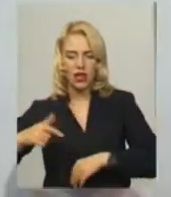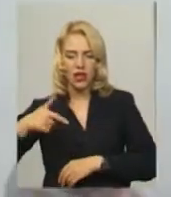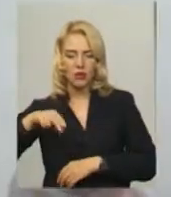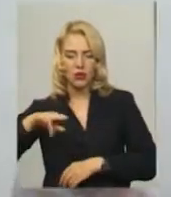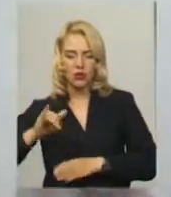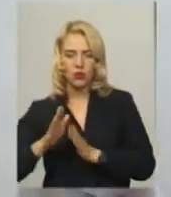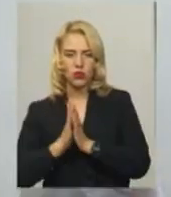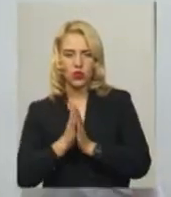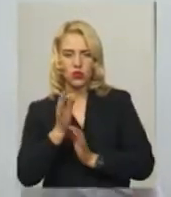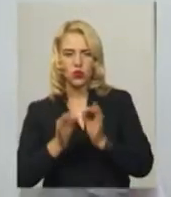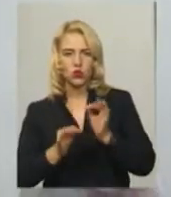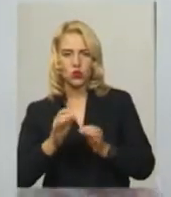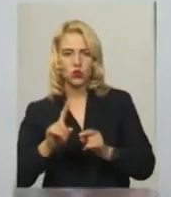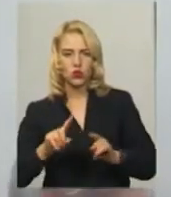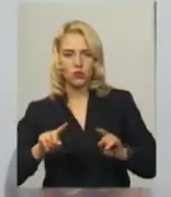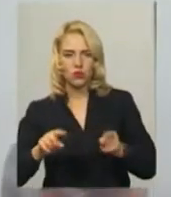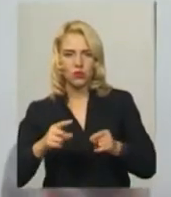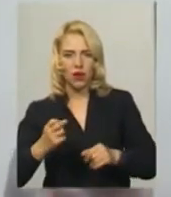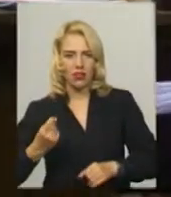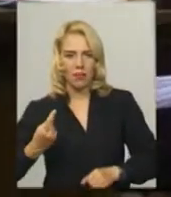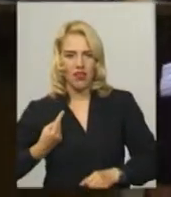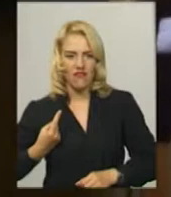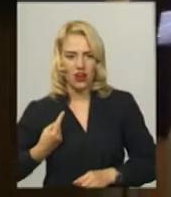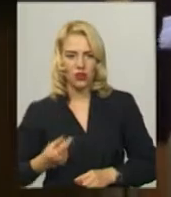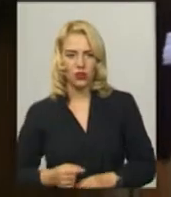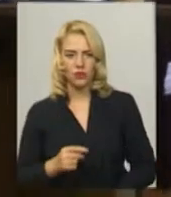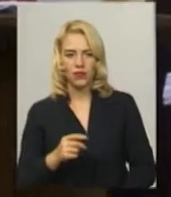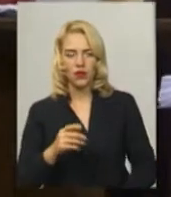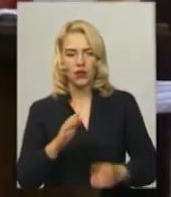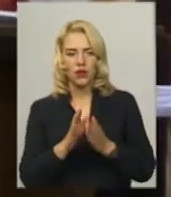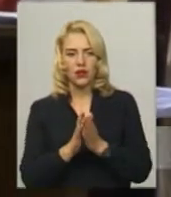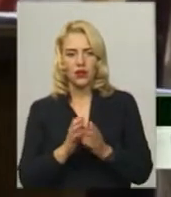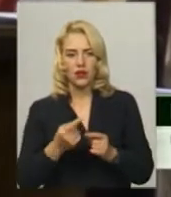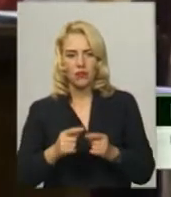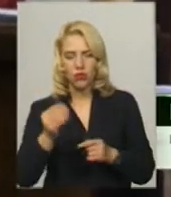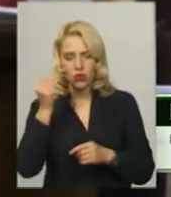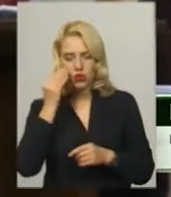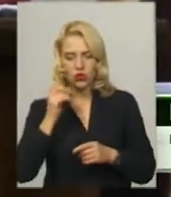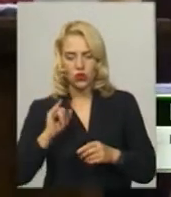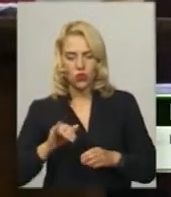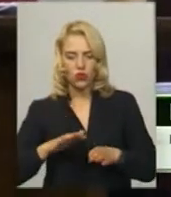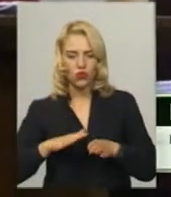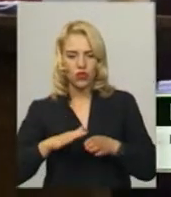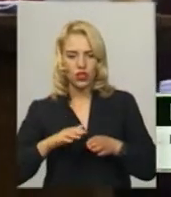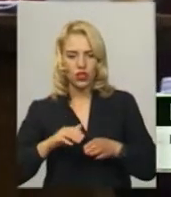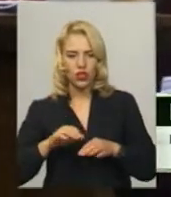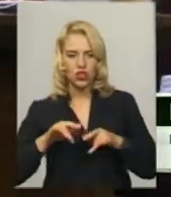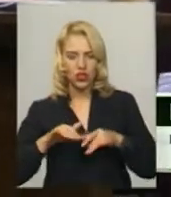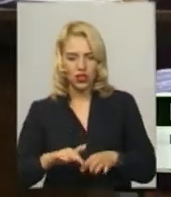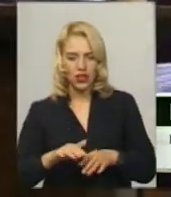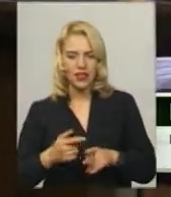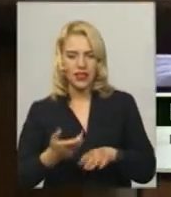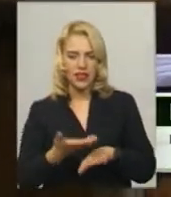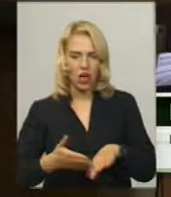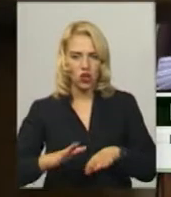клопотали суд про тримання під вартою для Віктора Крайтора. Крайтор обрунтовно підозрюється в чиненні в тому числі тяжкого злочину, який карається